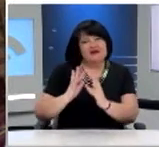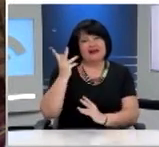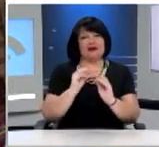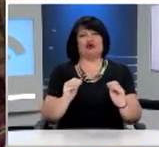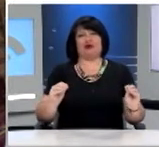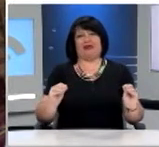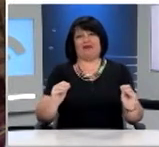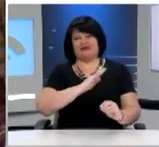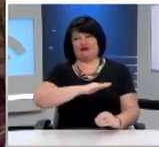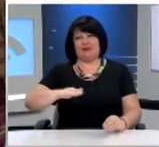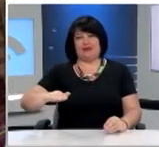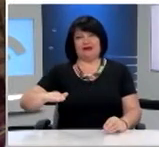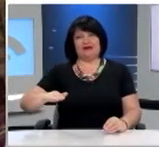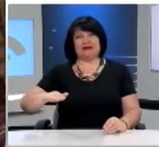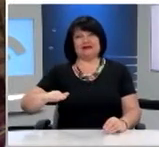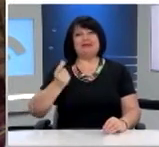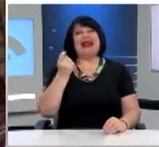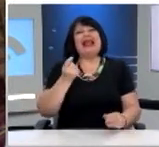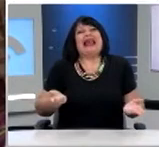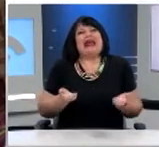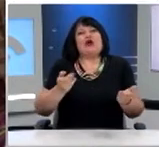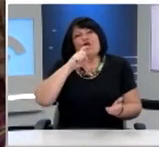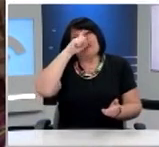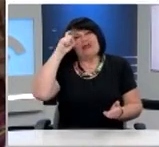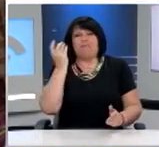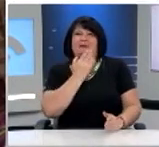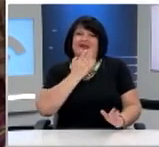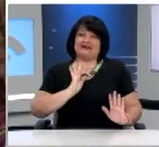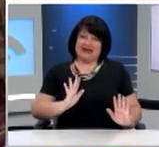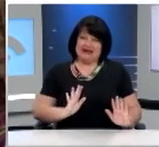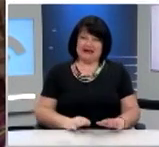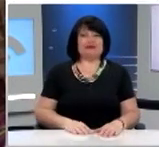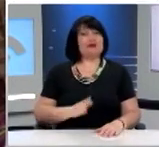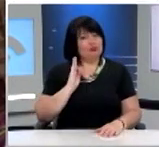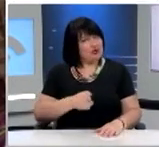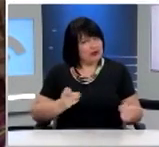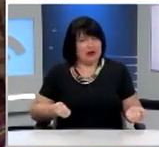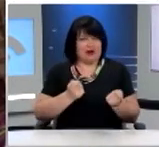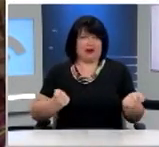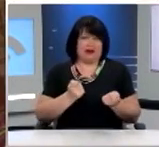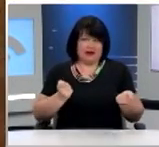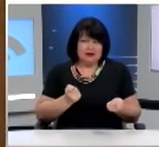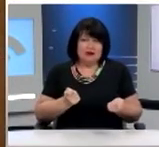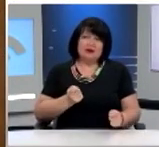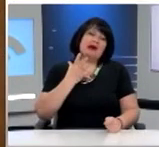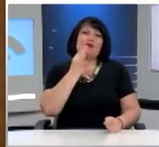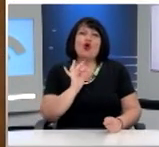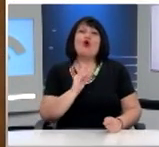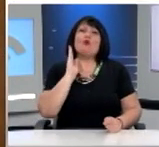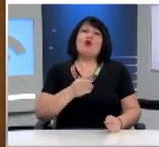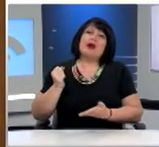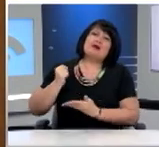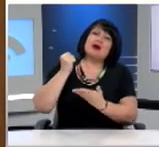που λαμβάνουν μαθητές με ήπιες μαθησιακές δυσκολίες. Η δράση αυτή είναι άμεστη δυνατή ως προς την υλοποίηση της δεδομένου του γεγονότος ότι μπορεί να